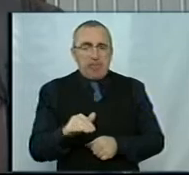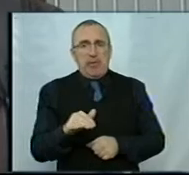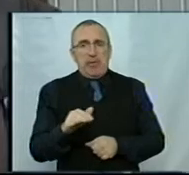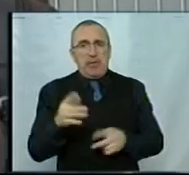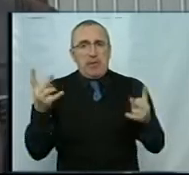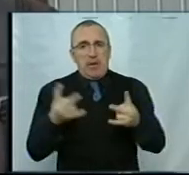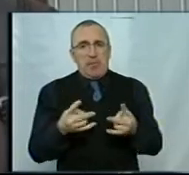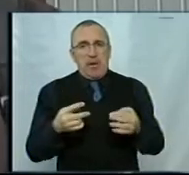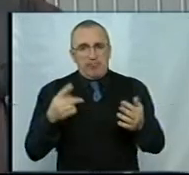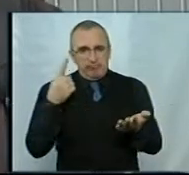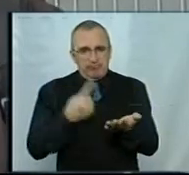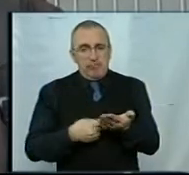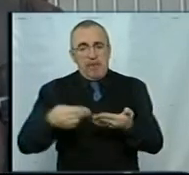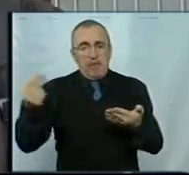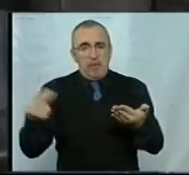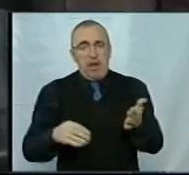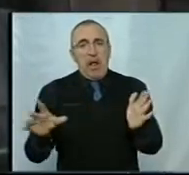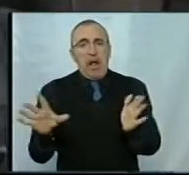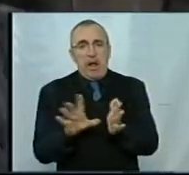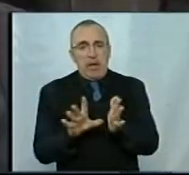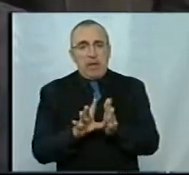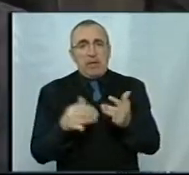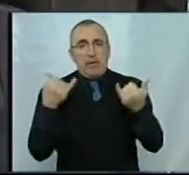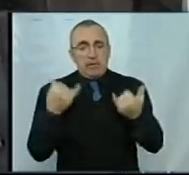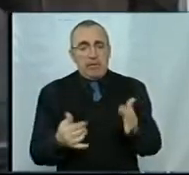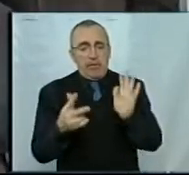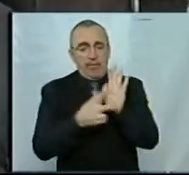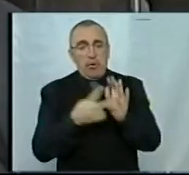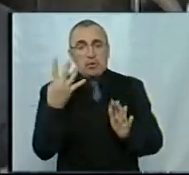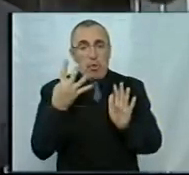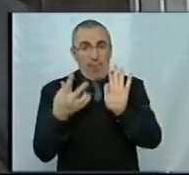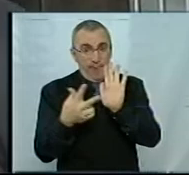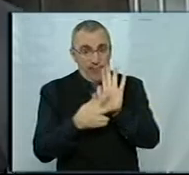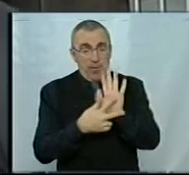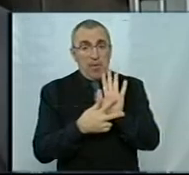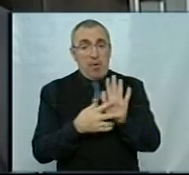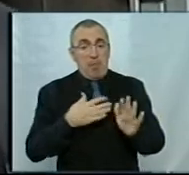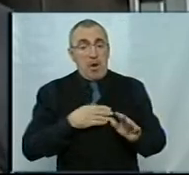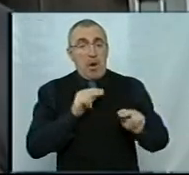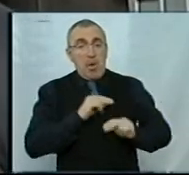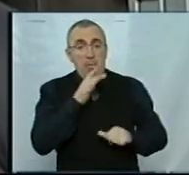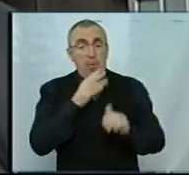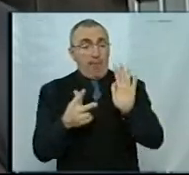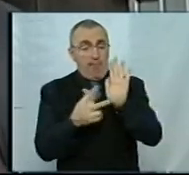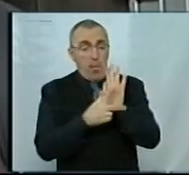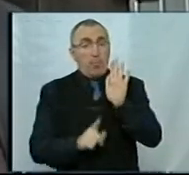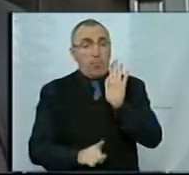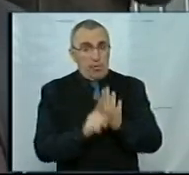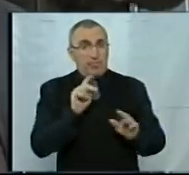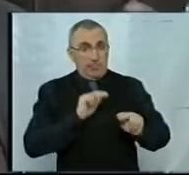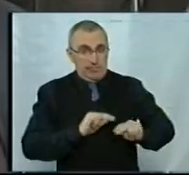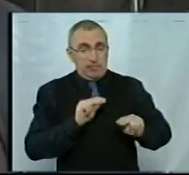завіряти нашим підписом, який має бути електронним. Зараз 8.48, мій робочий час з восьмої години починається.